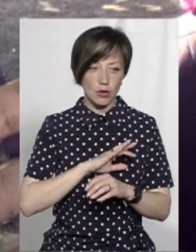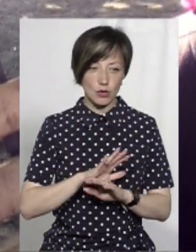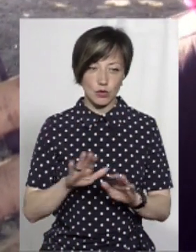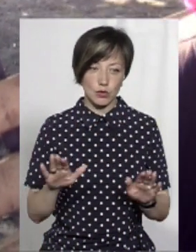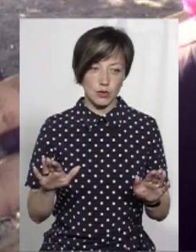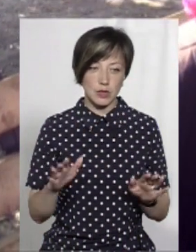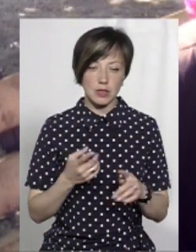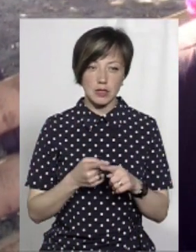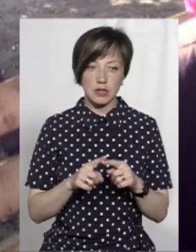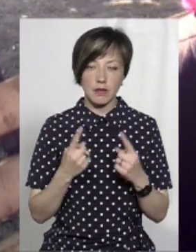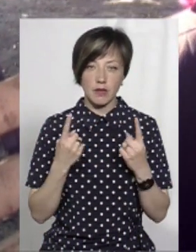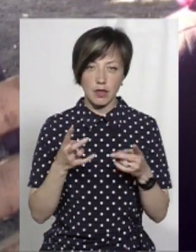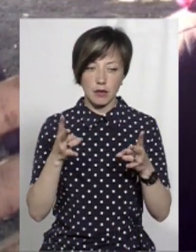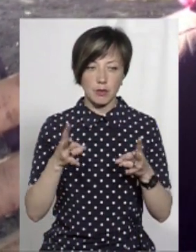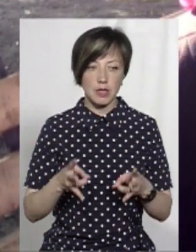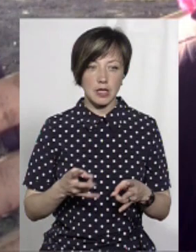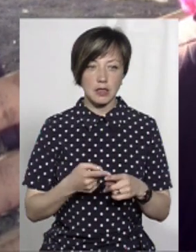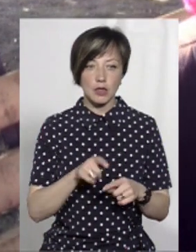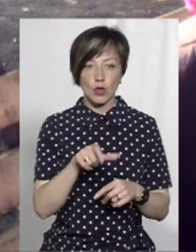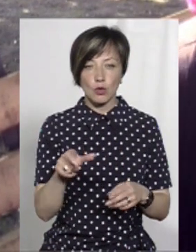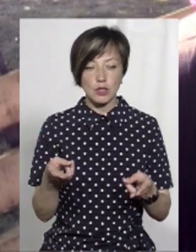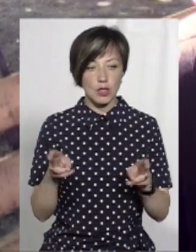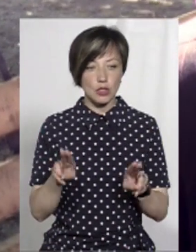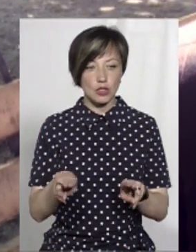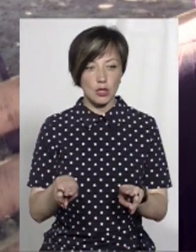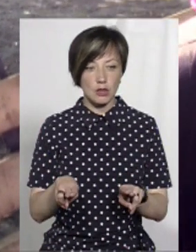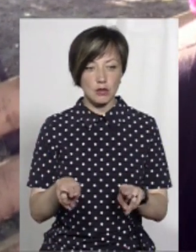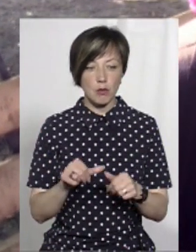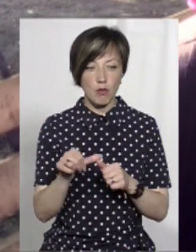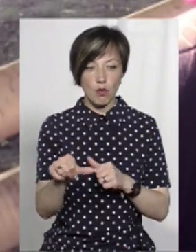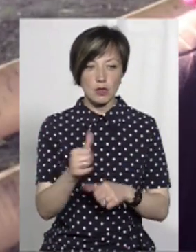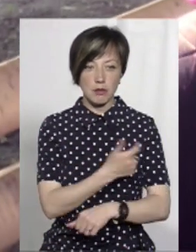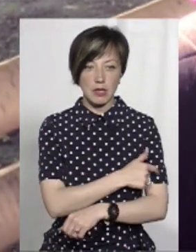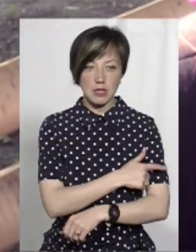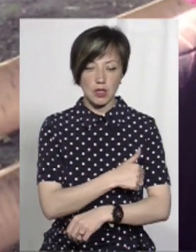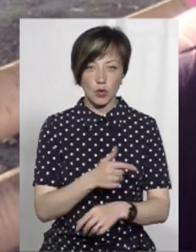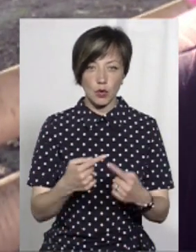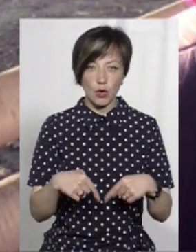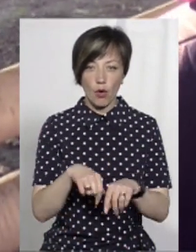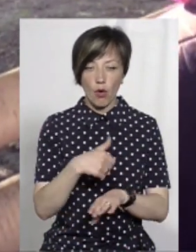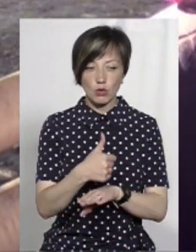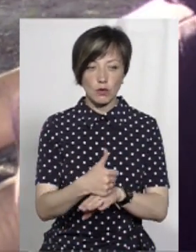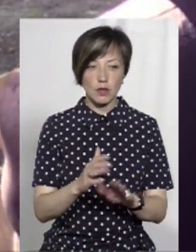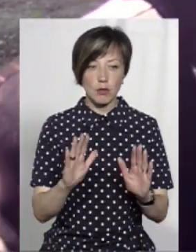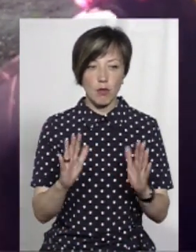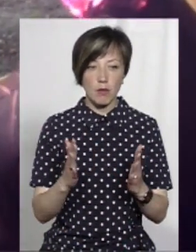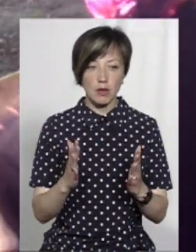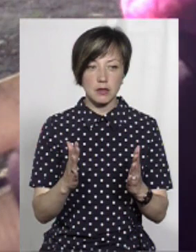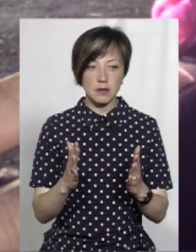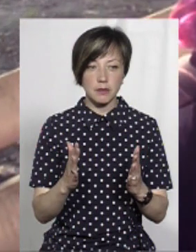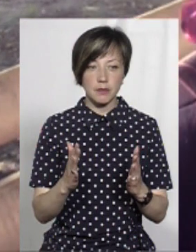І це дуже велика біда. І ці люди лишаються поза медициною. Основний такий момент, що